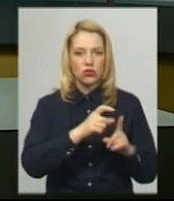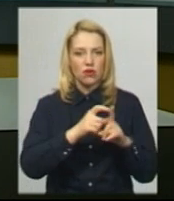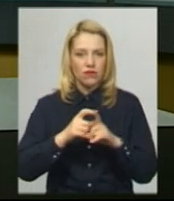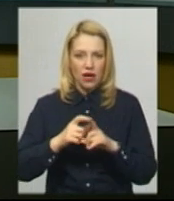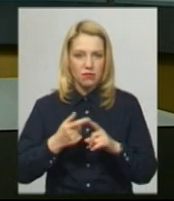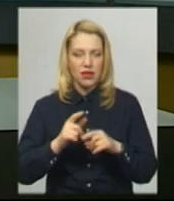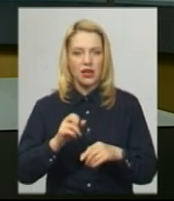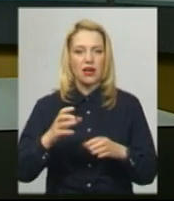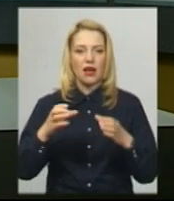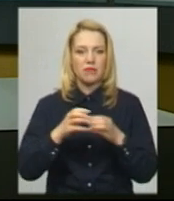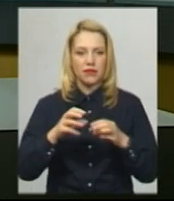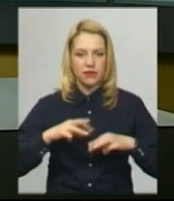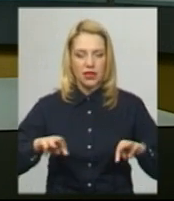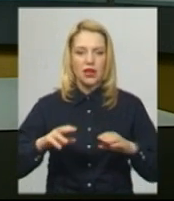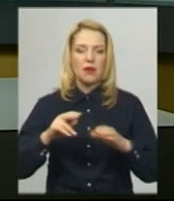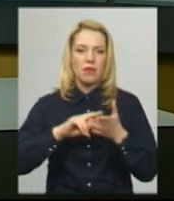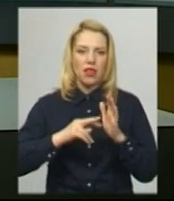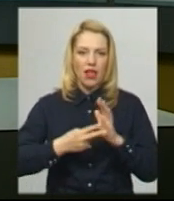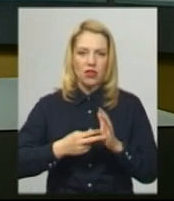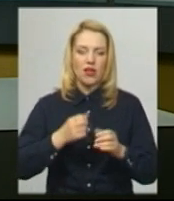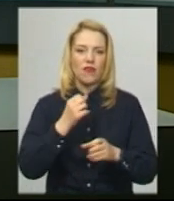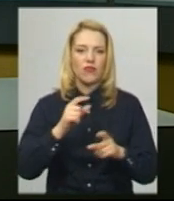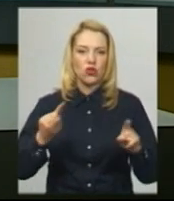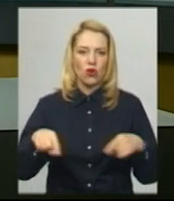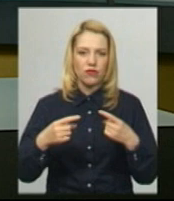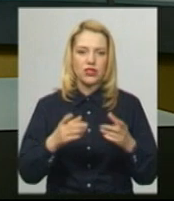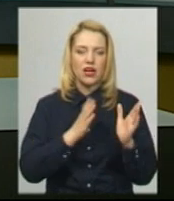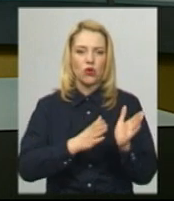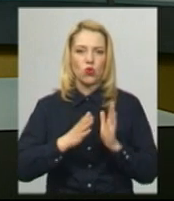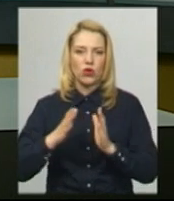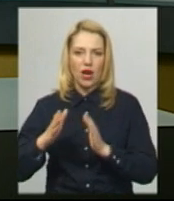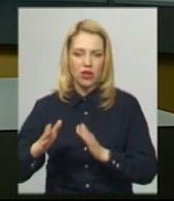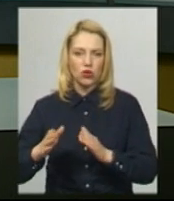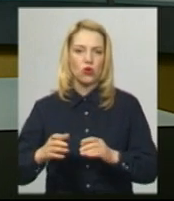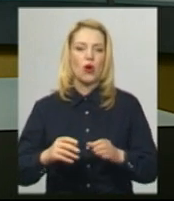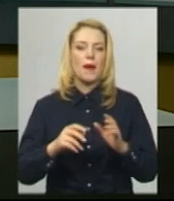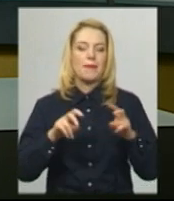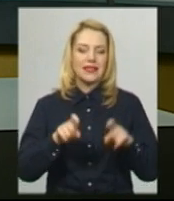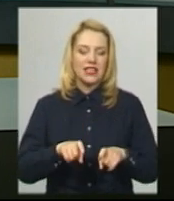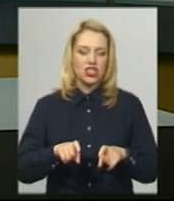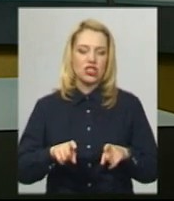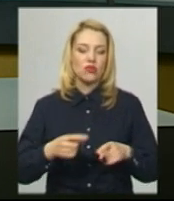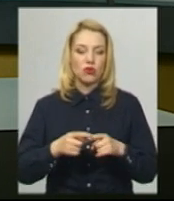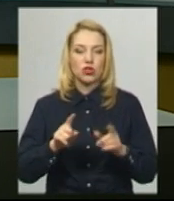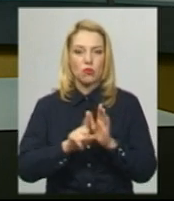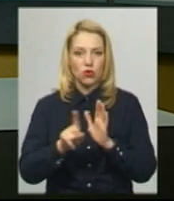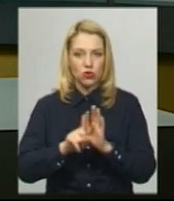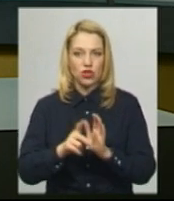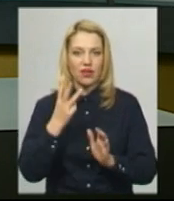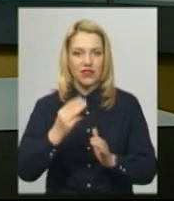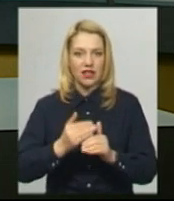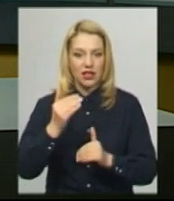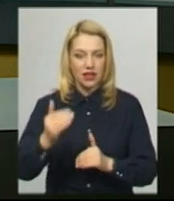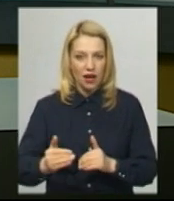інфраструктури розробило план відновлення регулярного пасажирського сполучення в три етапи. З 22 травня планують